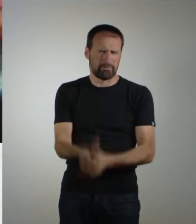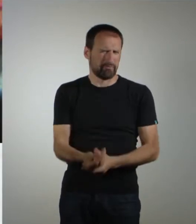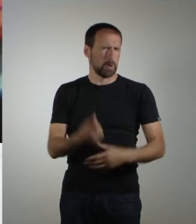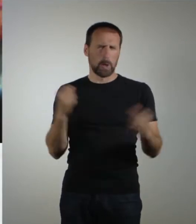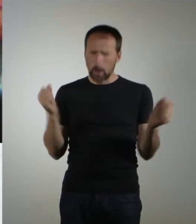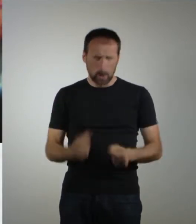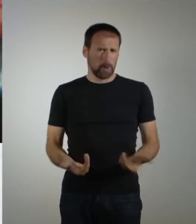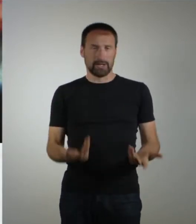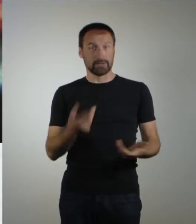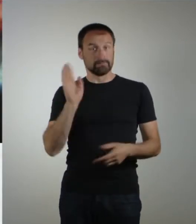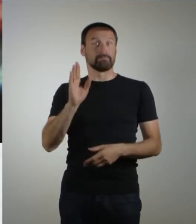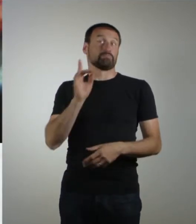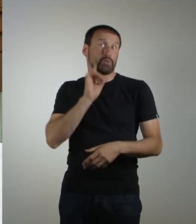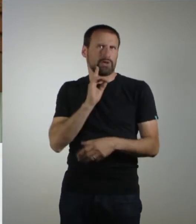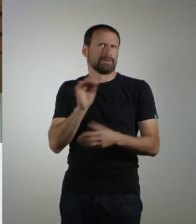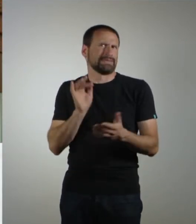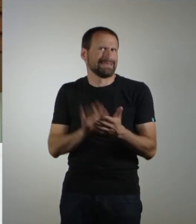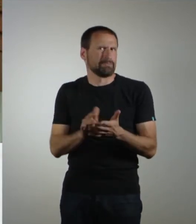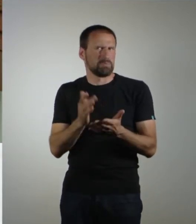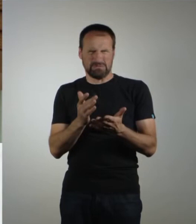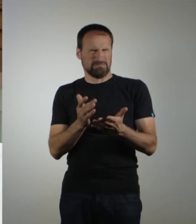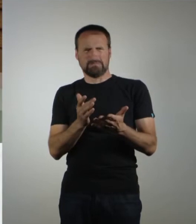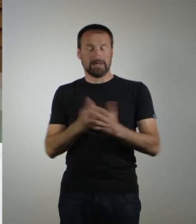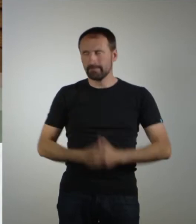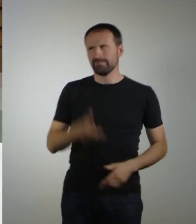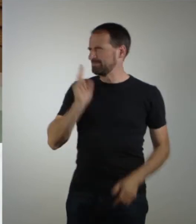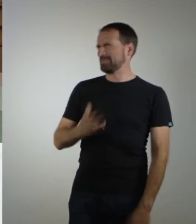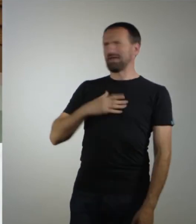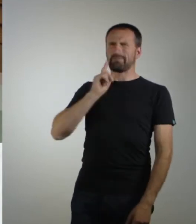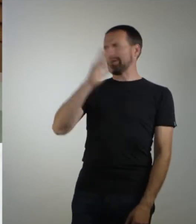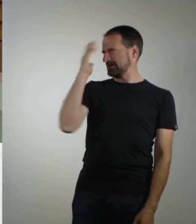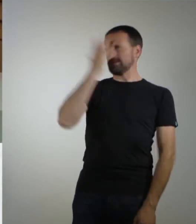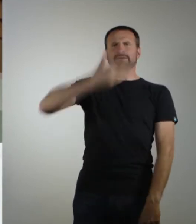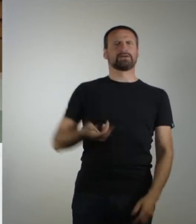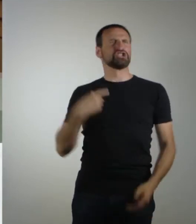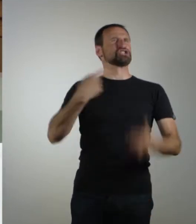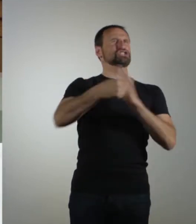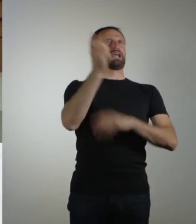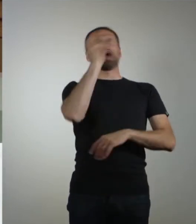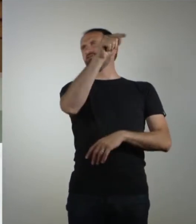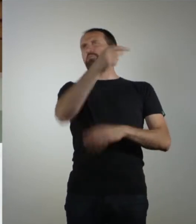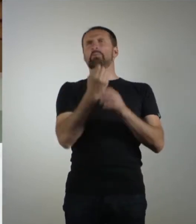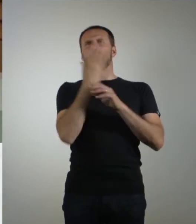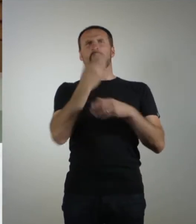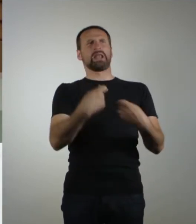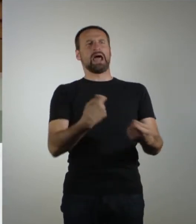einen vermeintlichen Tipp von ihrer Mutter. Jetzt mal ehrlich, hat sie meine Mutter noch alle? Sie schickt mich zu irgendeinem Blumenladen und dann stehe ich da